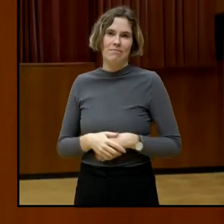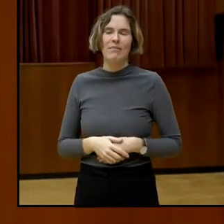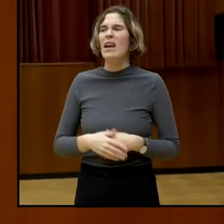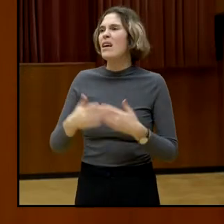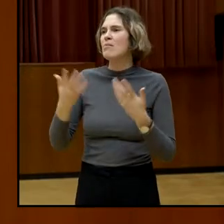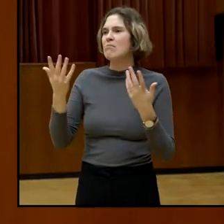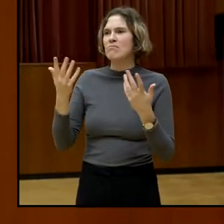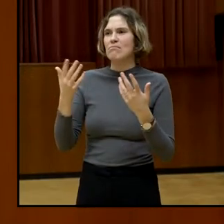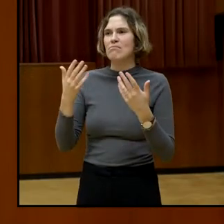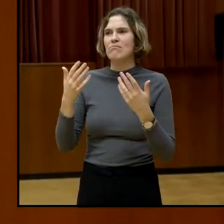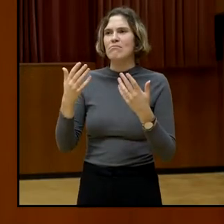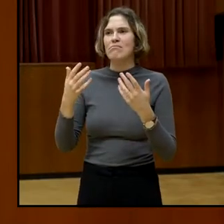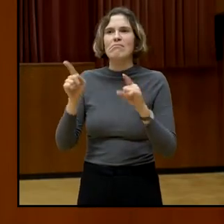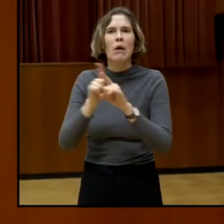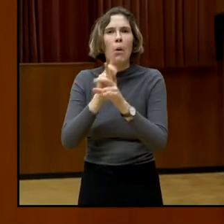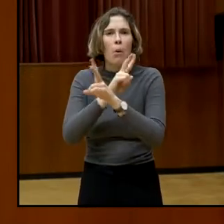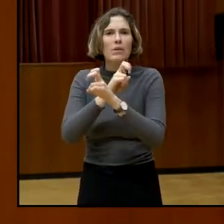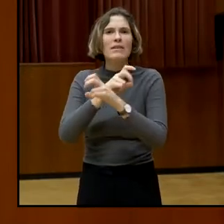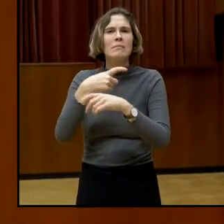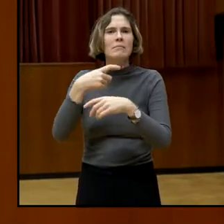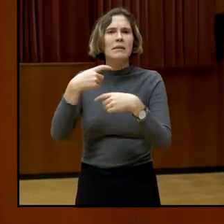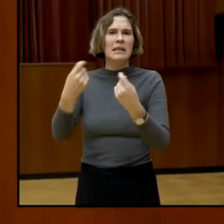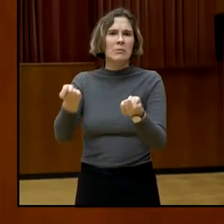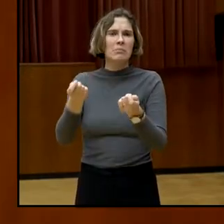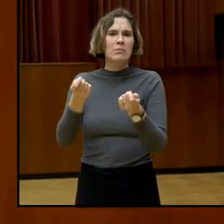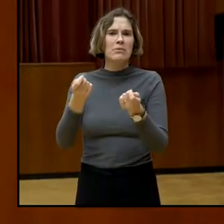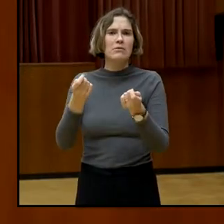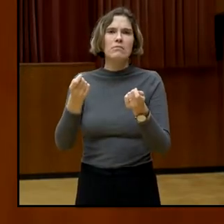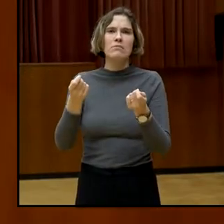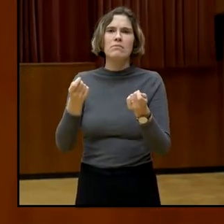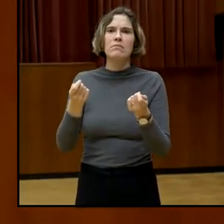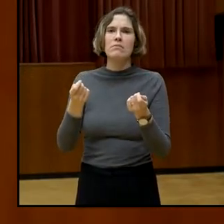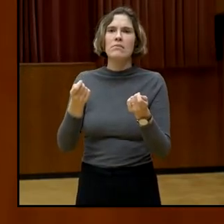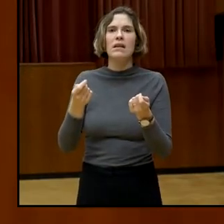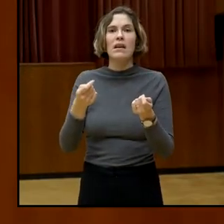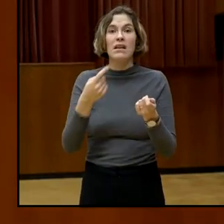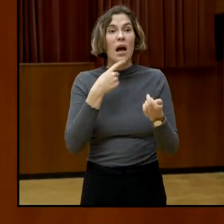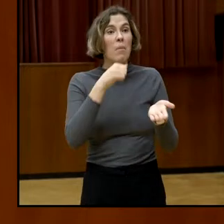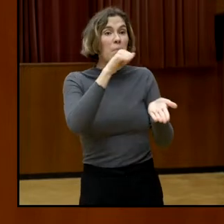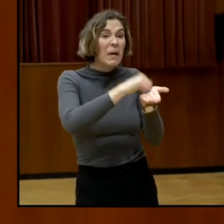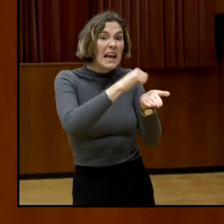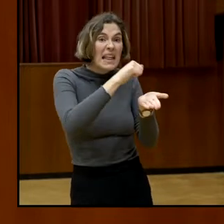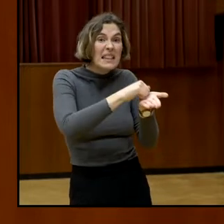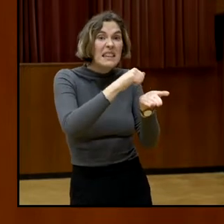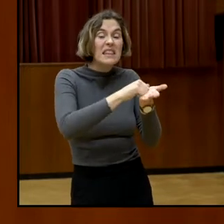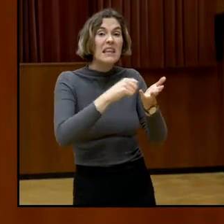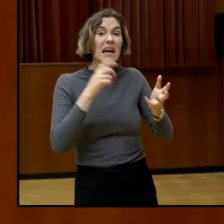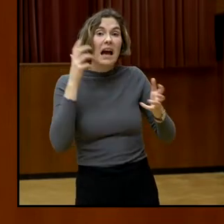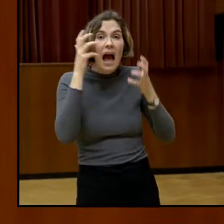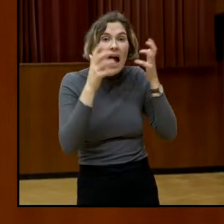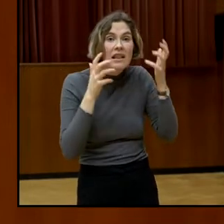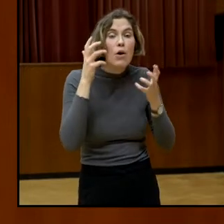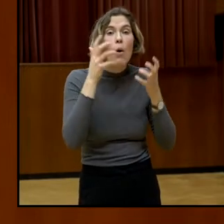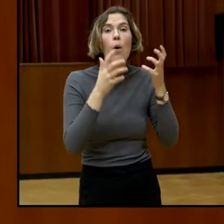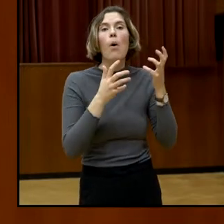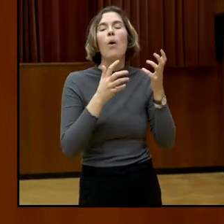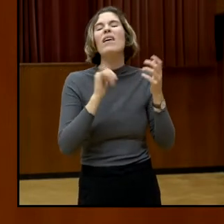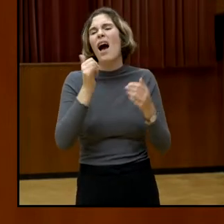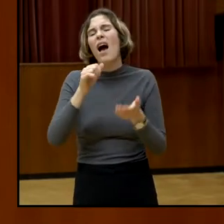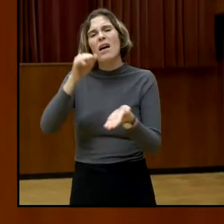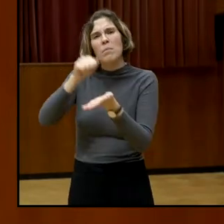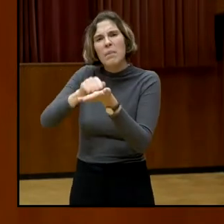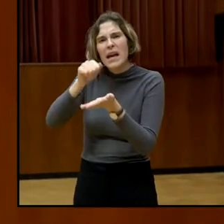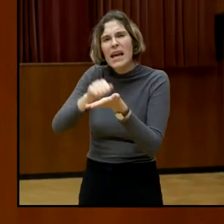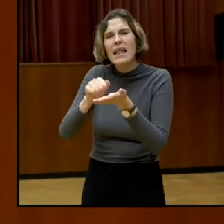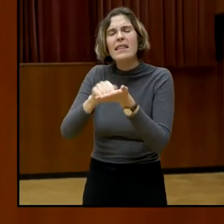Also, ja, es gibt in Österreich Print, Rundfunk. Alles, was bringt, Rundfunk, Radio.